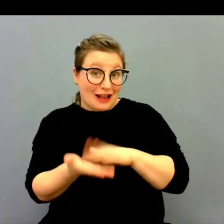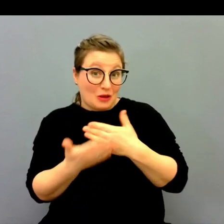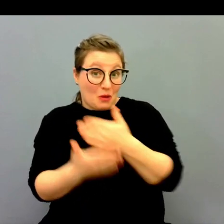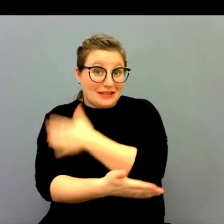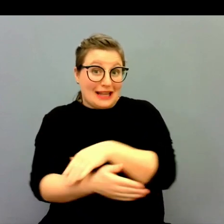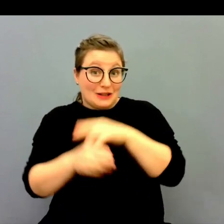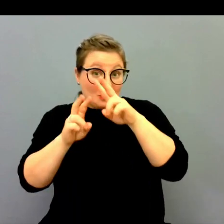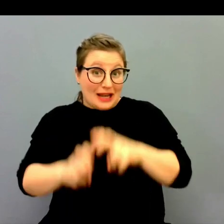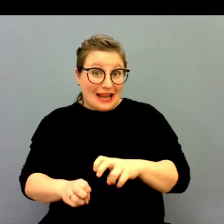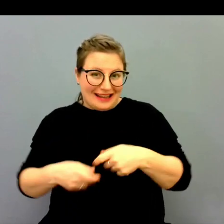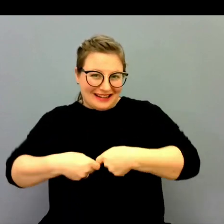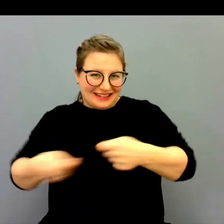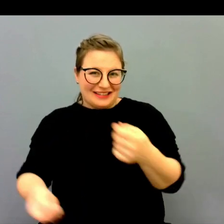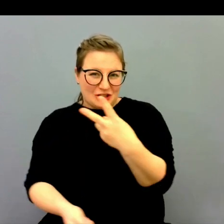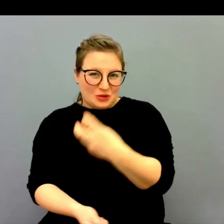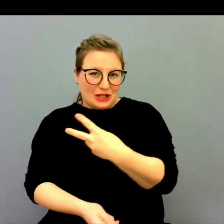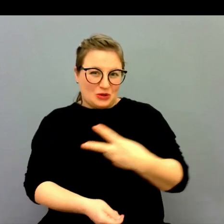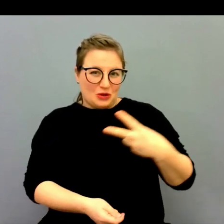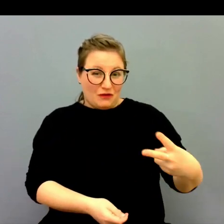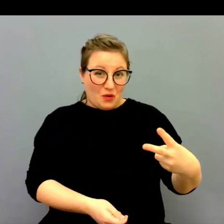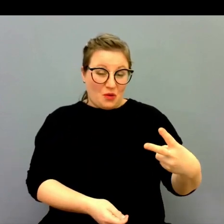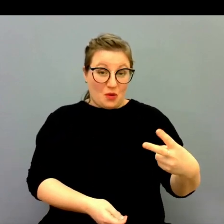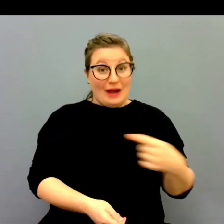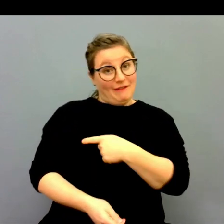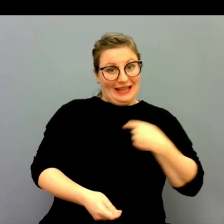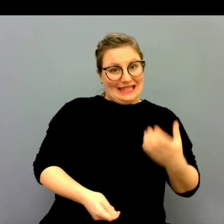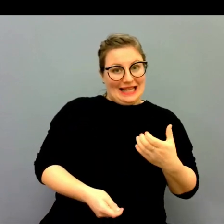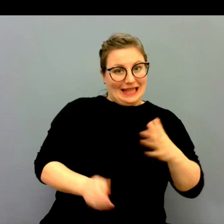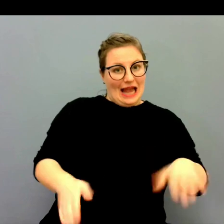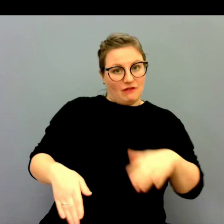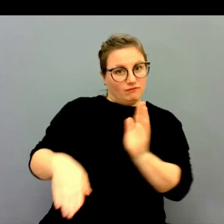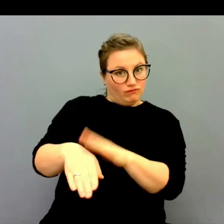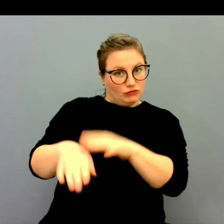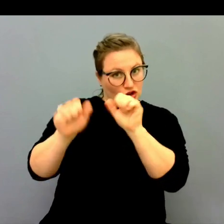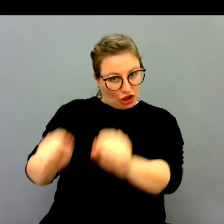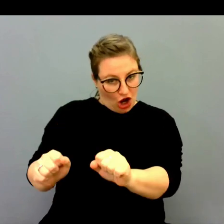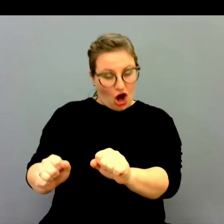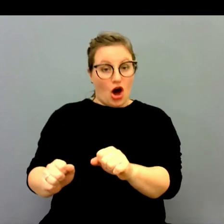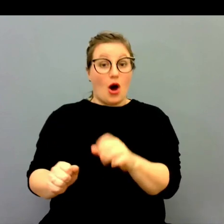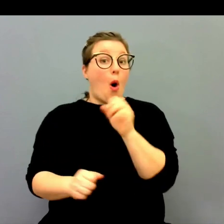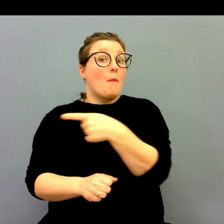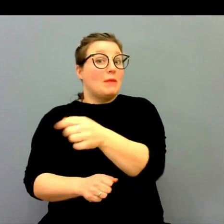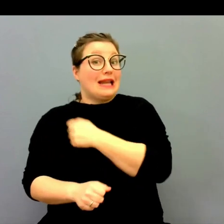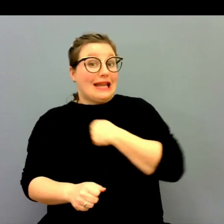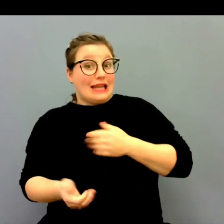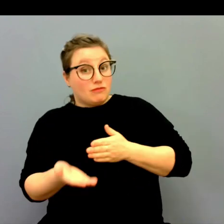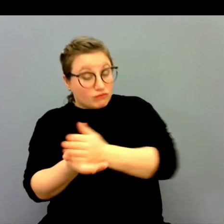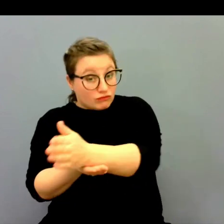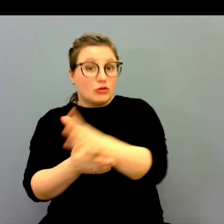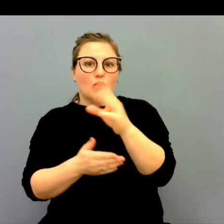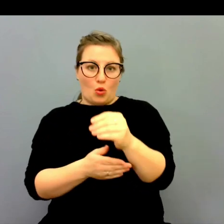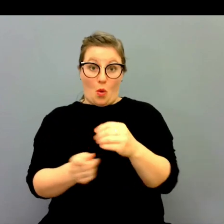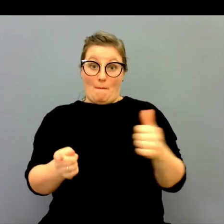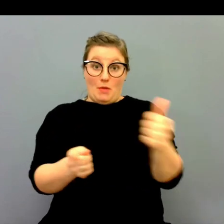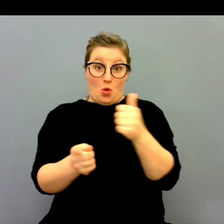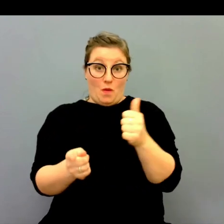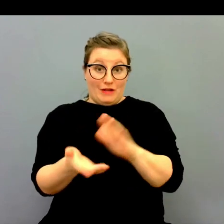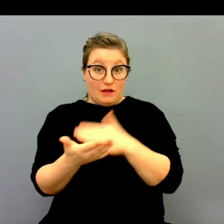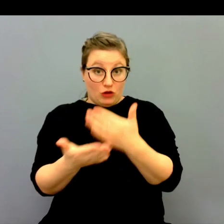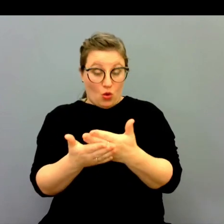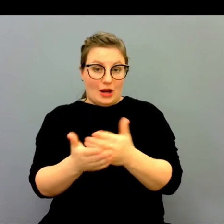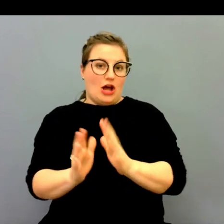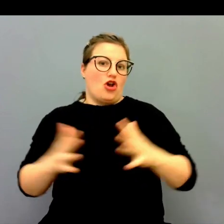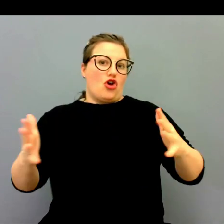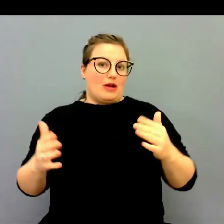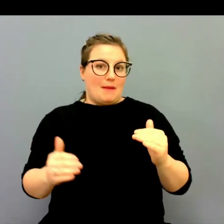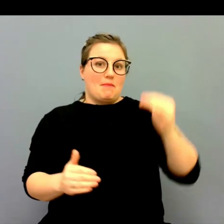års tolktjänstutredning, vilket vi ju driver på för i Centerpartiet. Då kom ju behovet av tolkar att öka